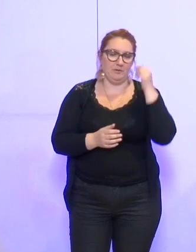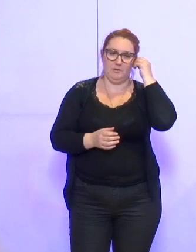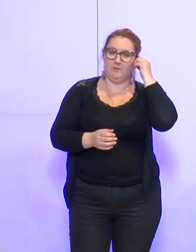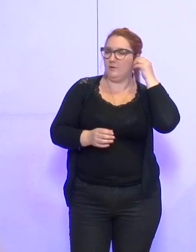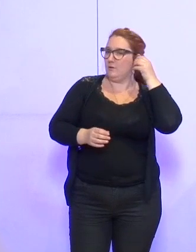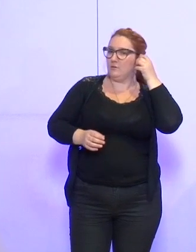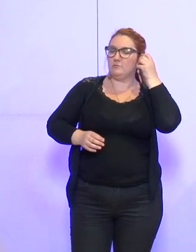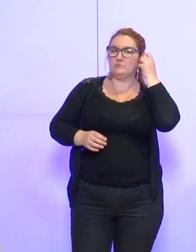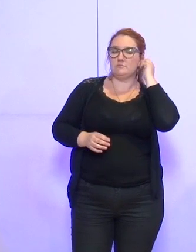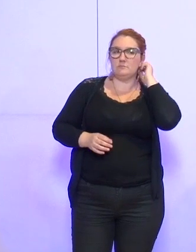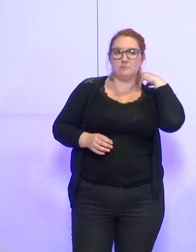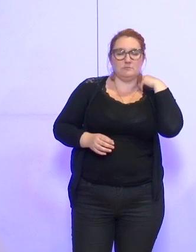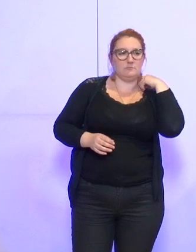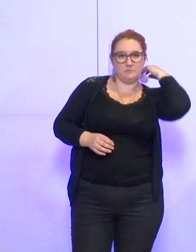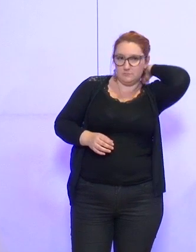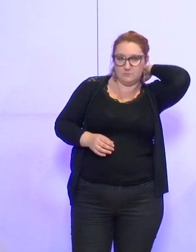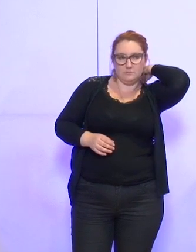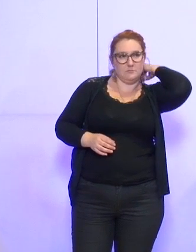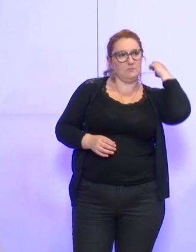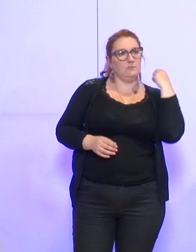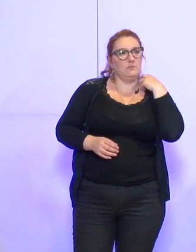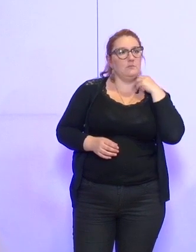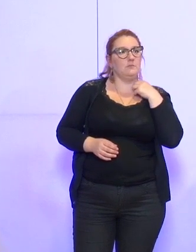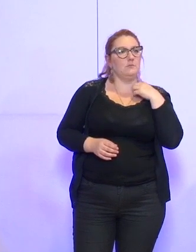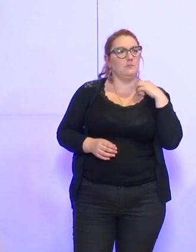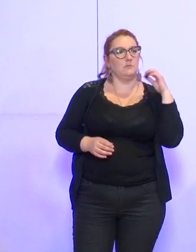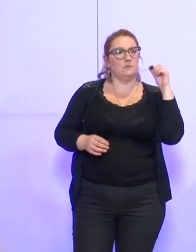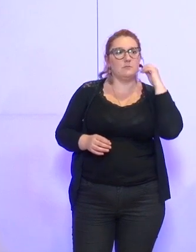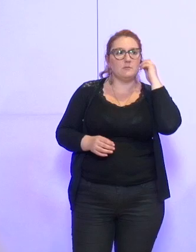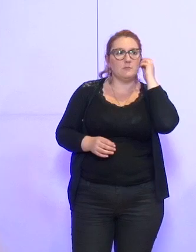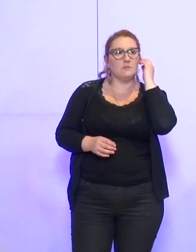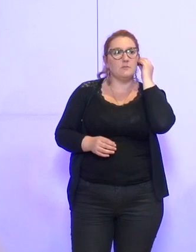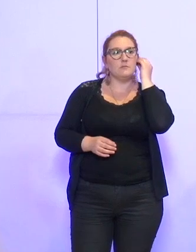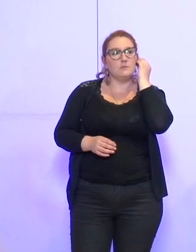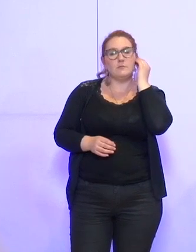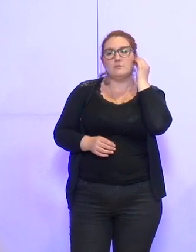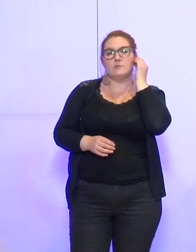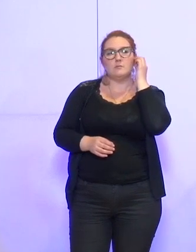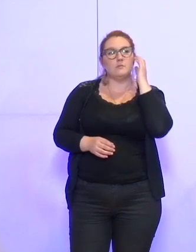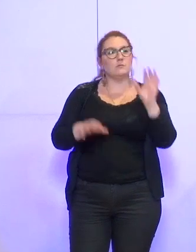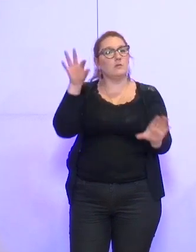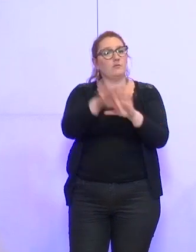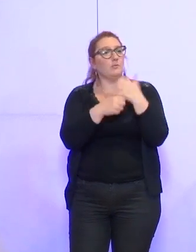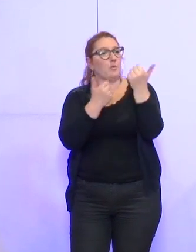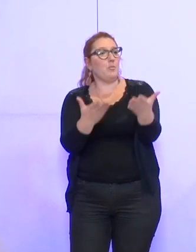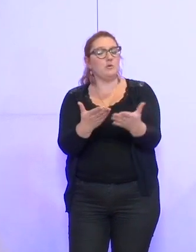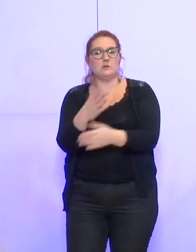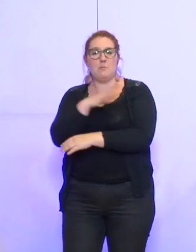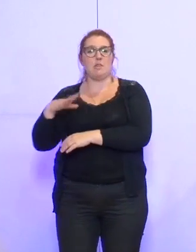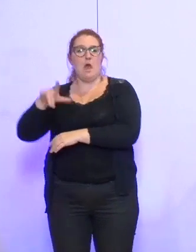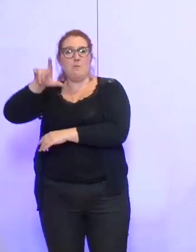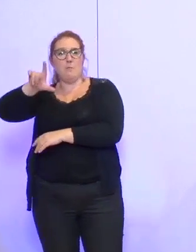Donc je mets aux voix qui votent pour la nomination pour l'UPMF de Laetitia Lemoyne.